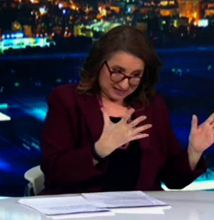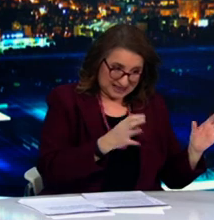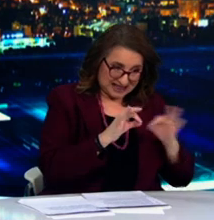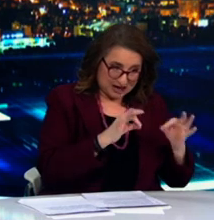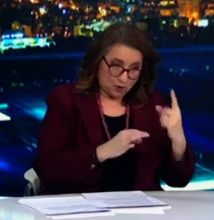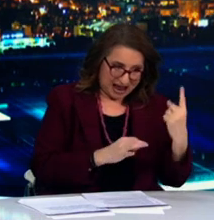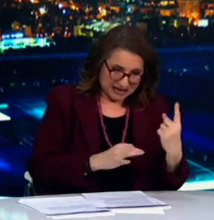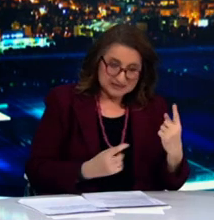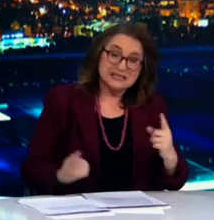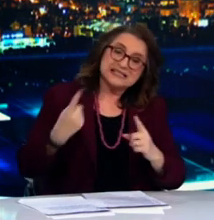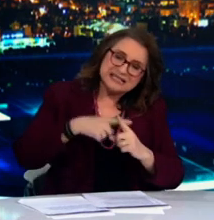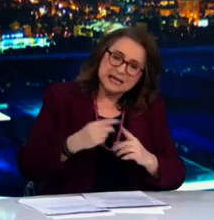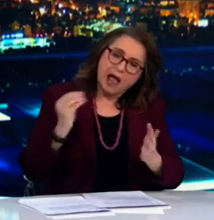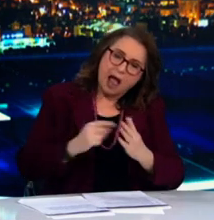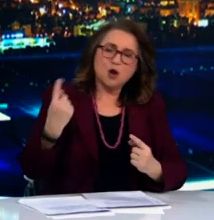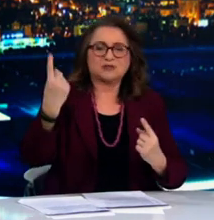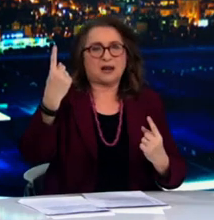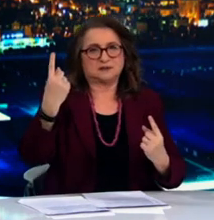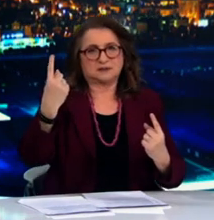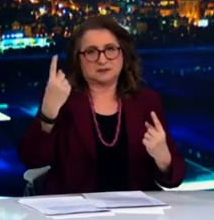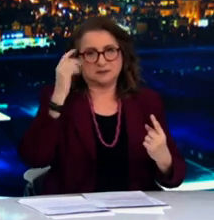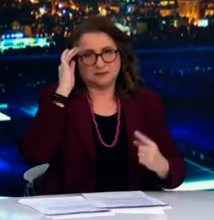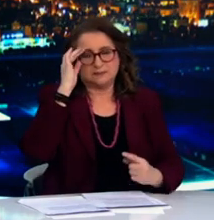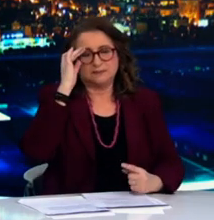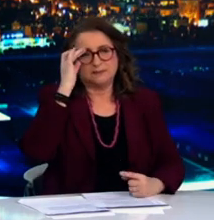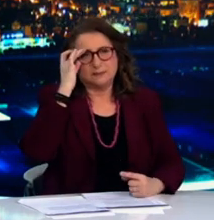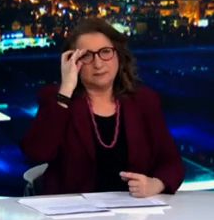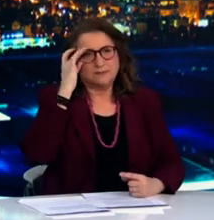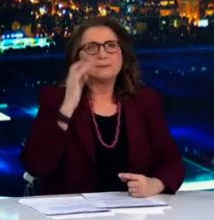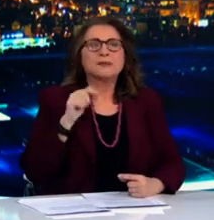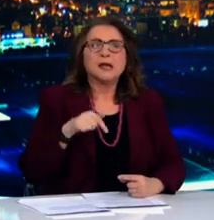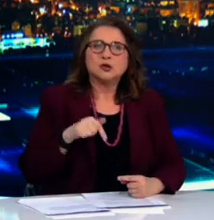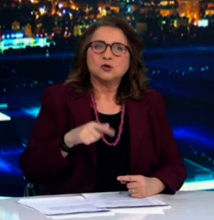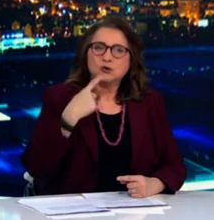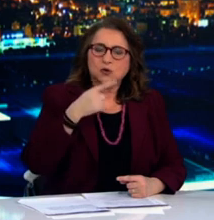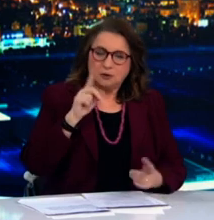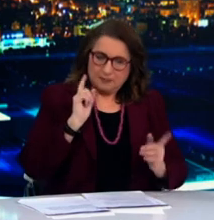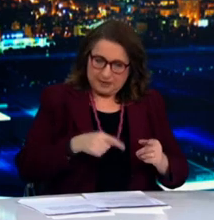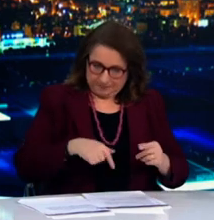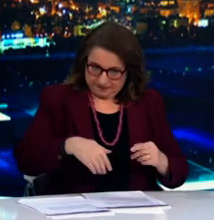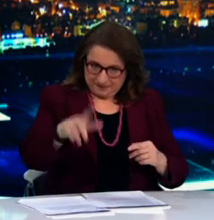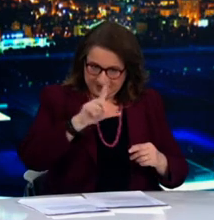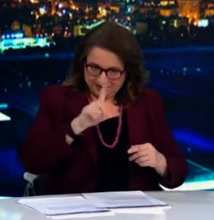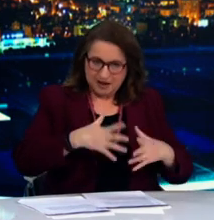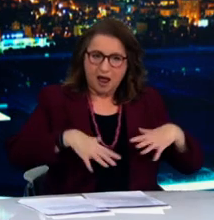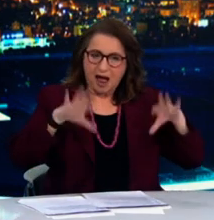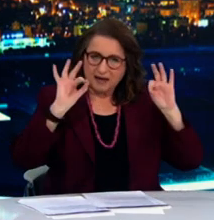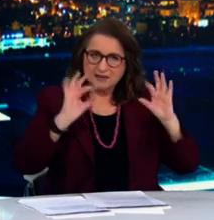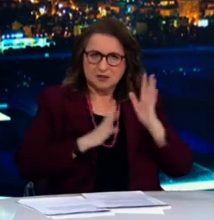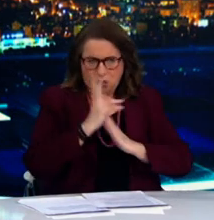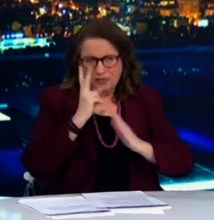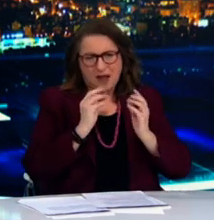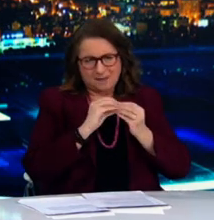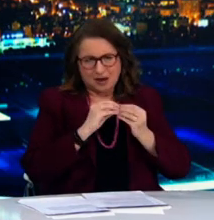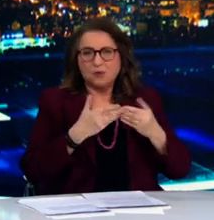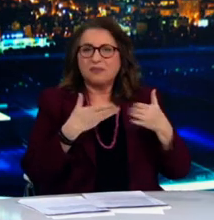που αξιολόγησε την επιδημιολογική εικόνα των περιοχών αποφασίστηκε η επαναλειτουργία του λιανεμπορίου από Δευτέρα 12 Απριλίου